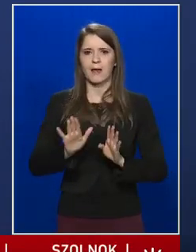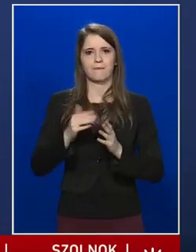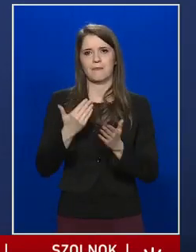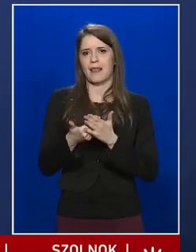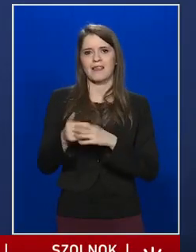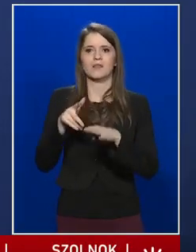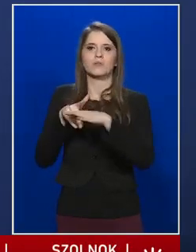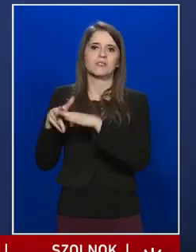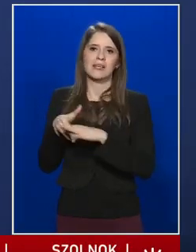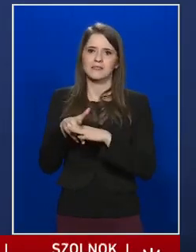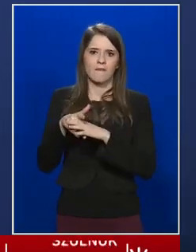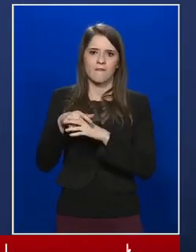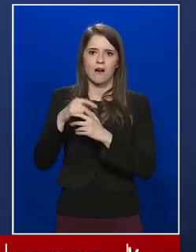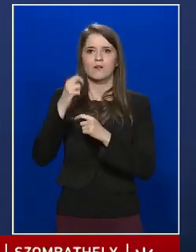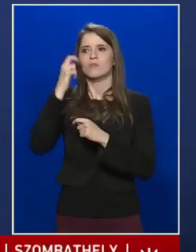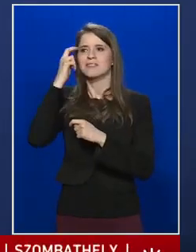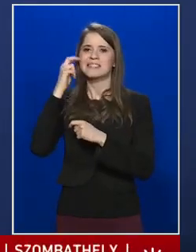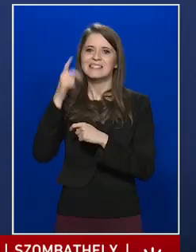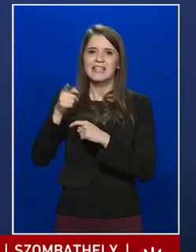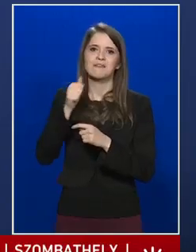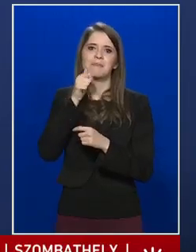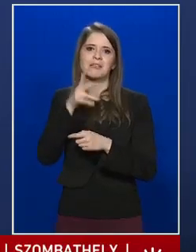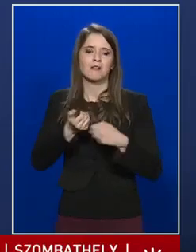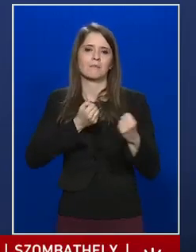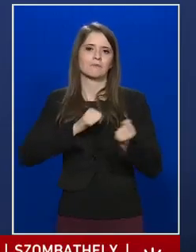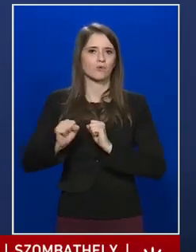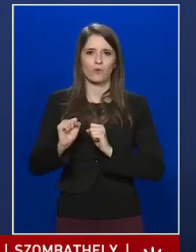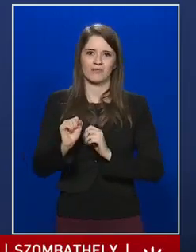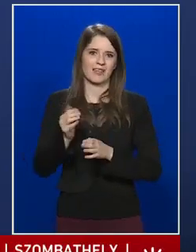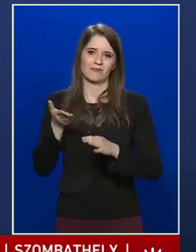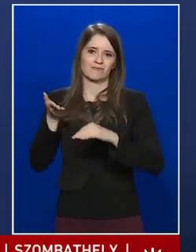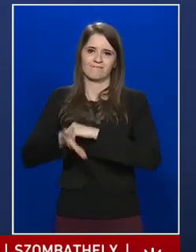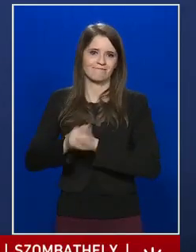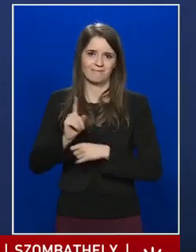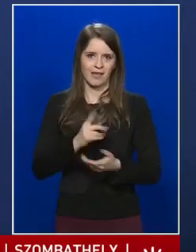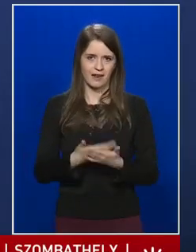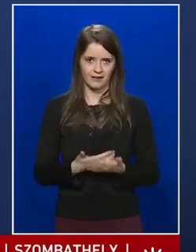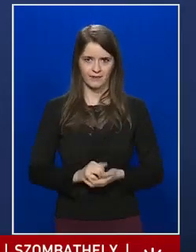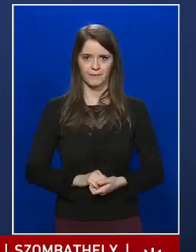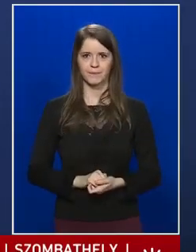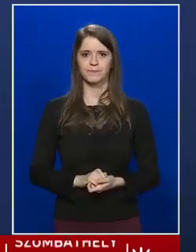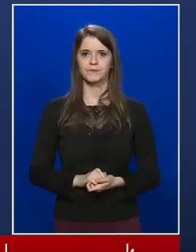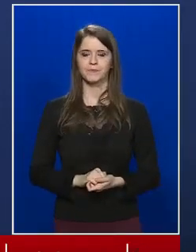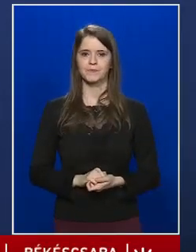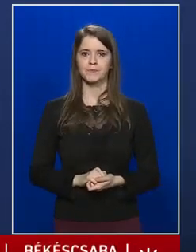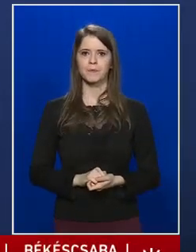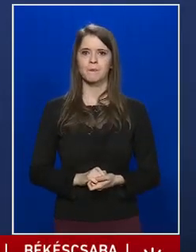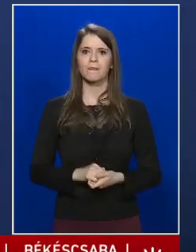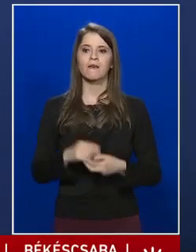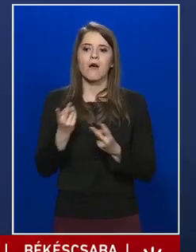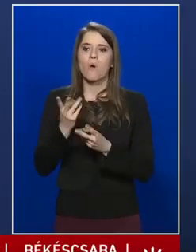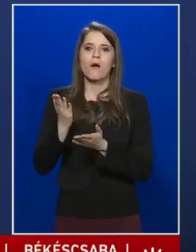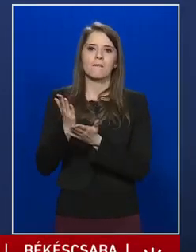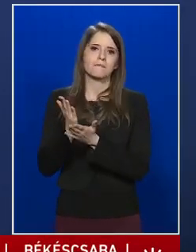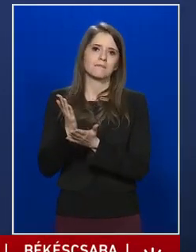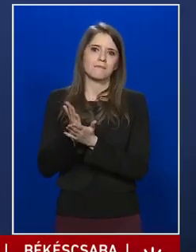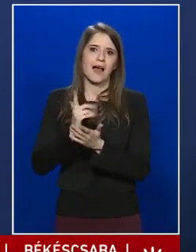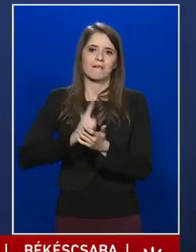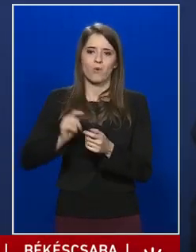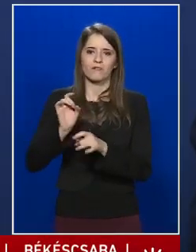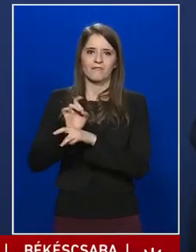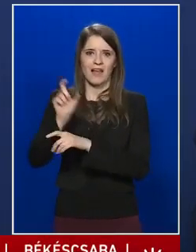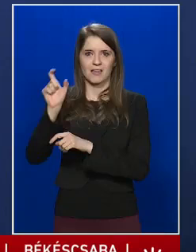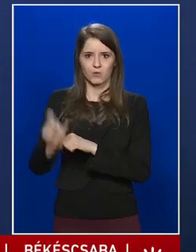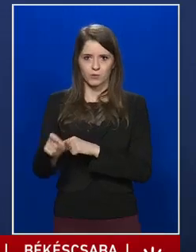intézménynek a mindennapi működését. Ahol már volt fertőzött, ott